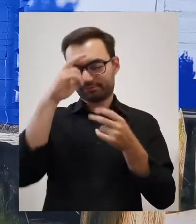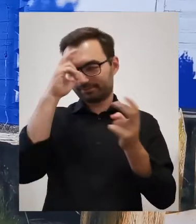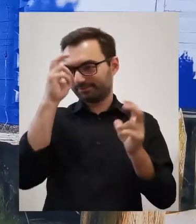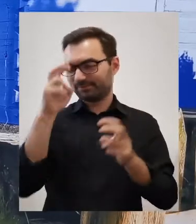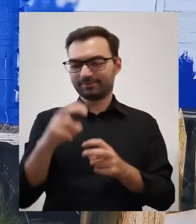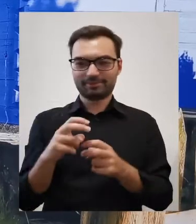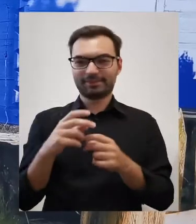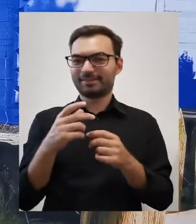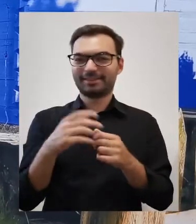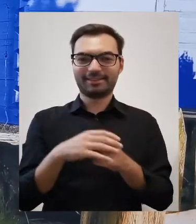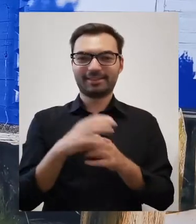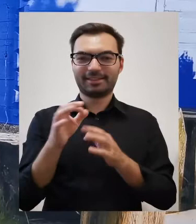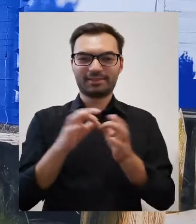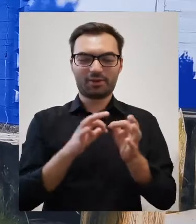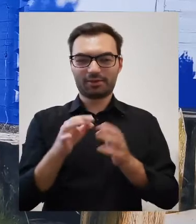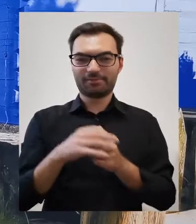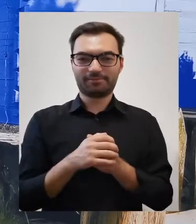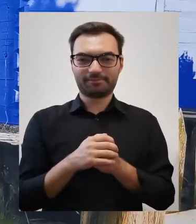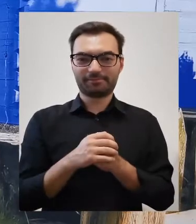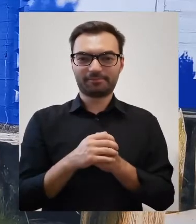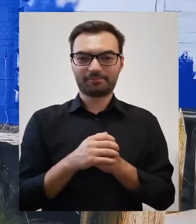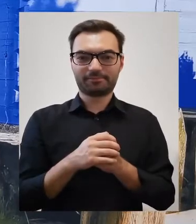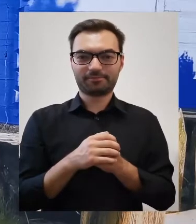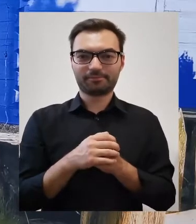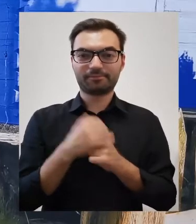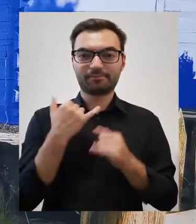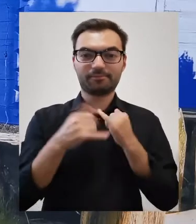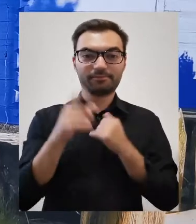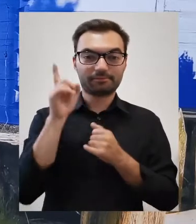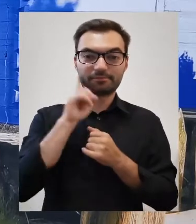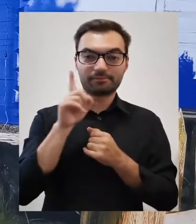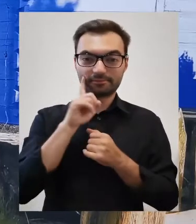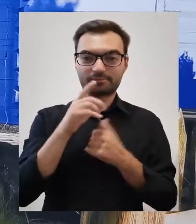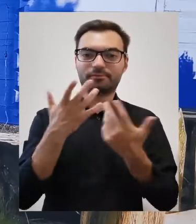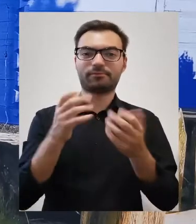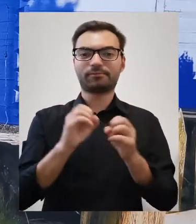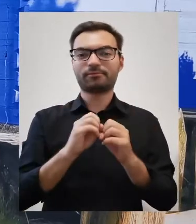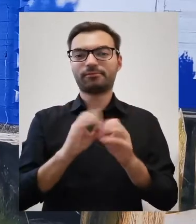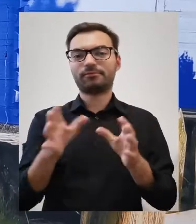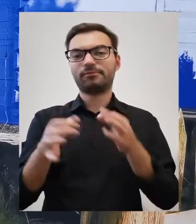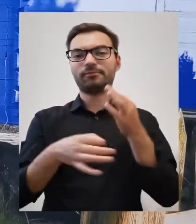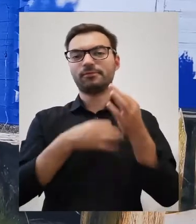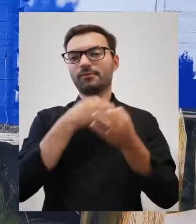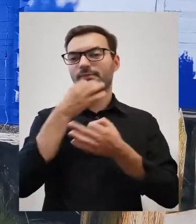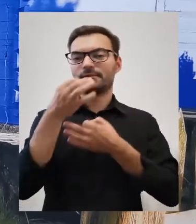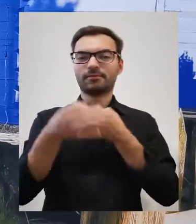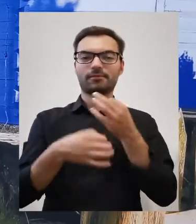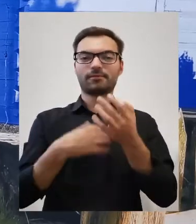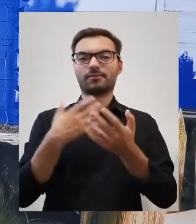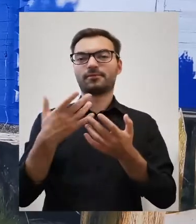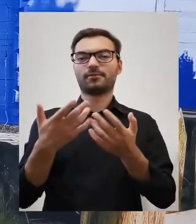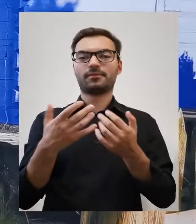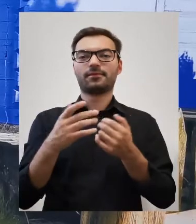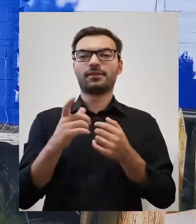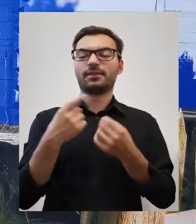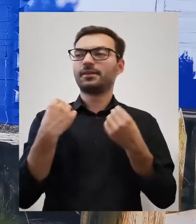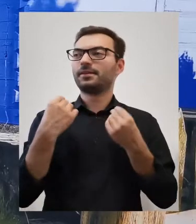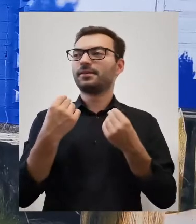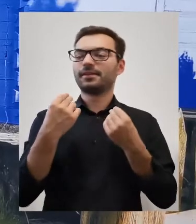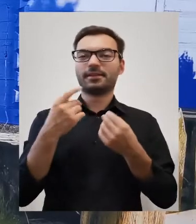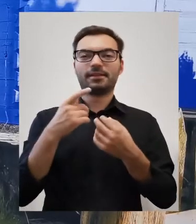przeróżne niesamowite zupełnie zazwyczaj historie. No bo skoro mężczyźni, no to oczywiście opowiadali o tym,